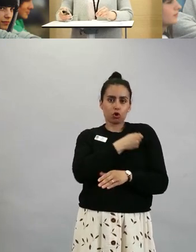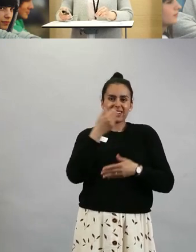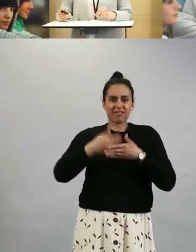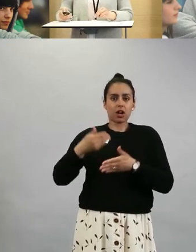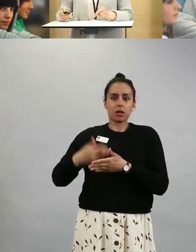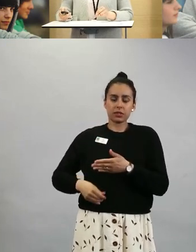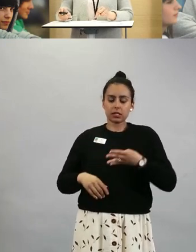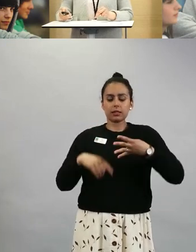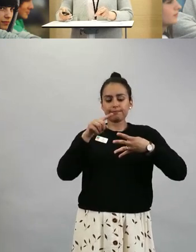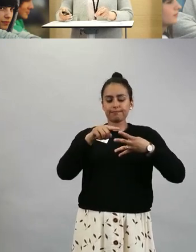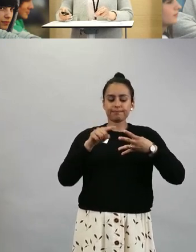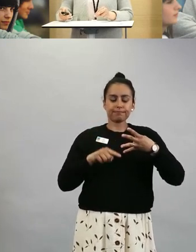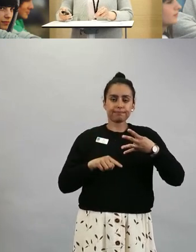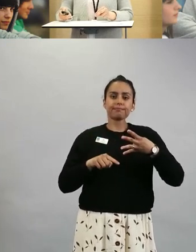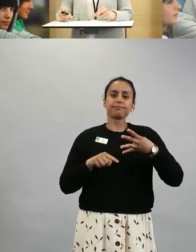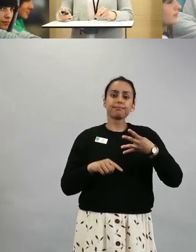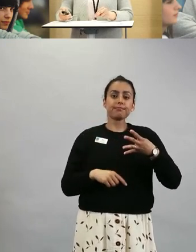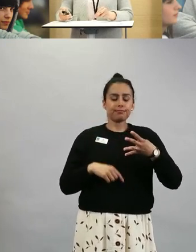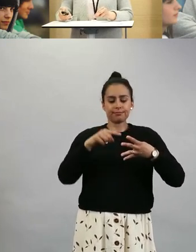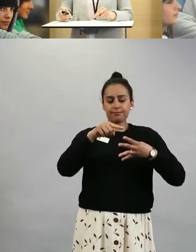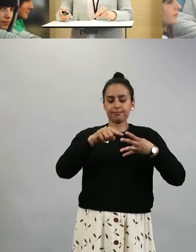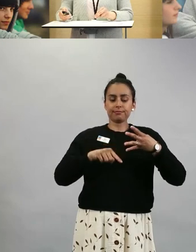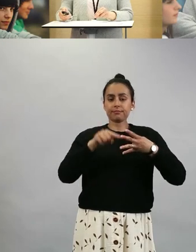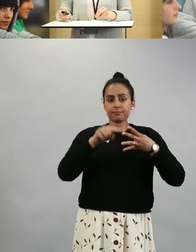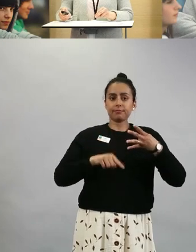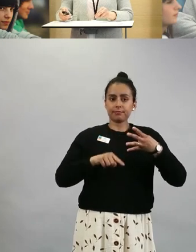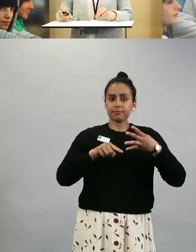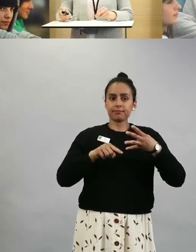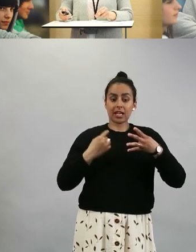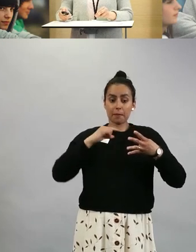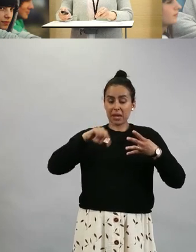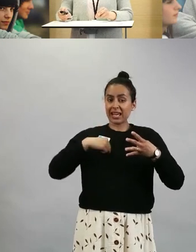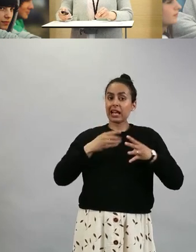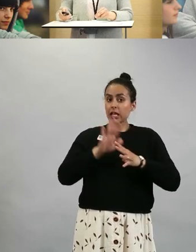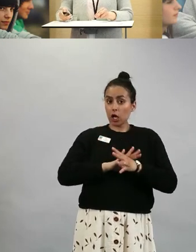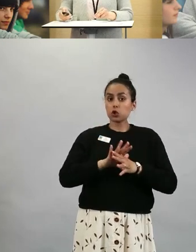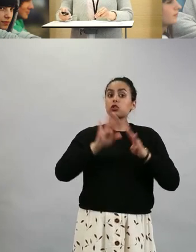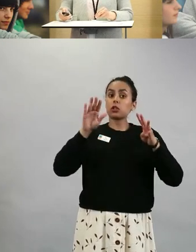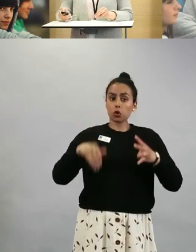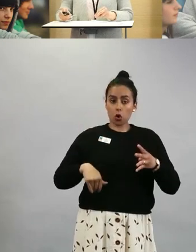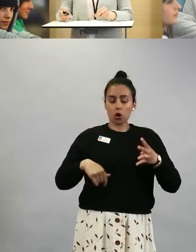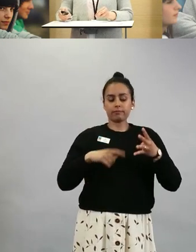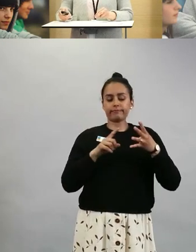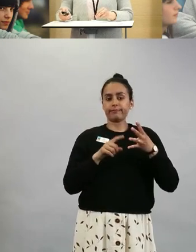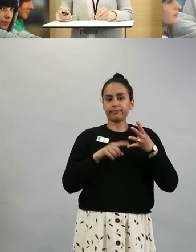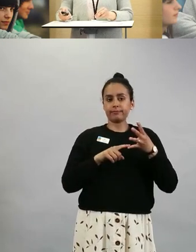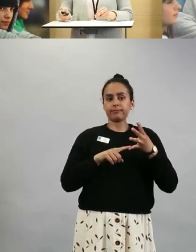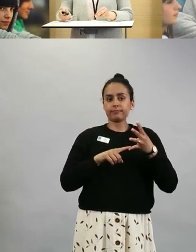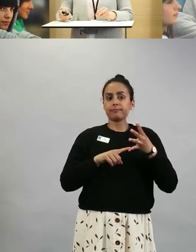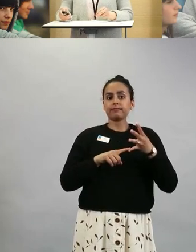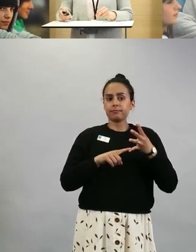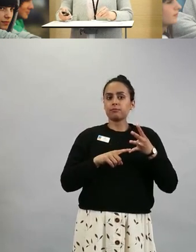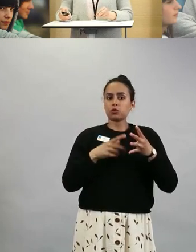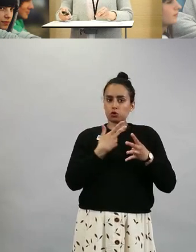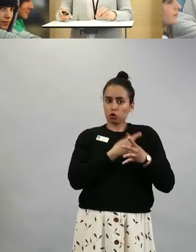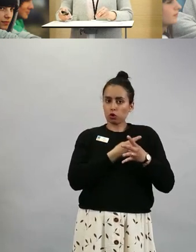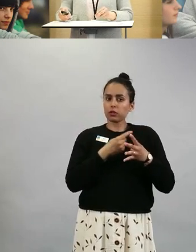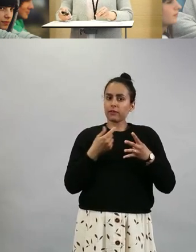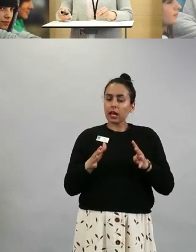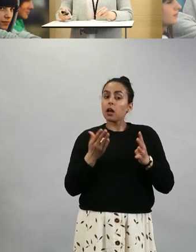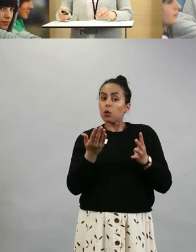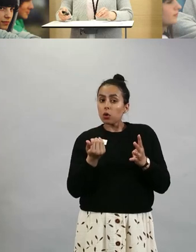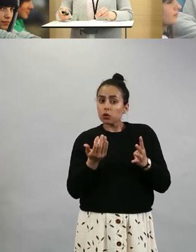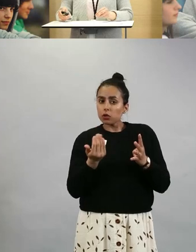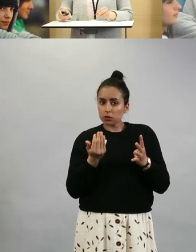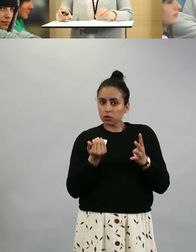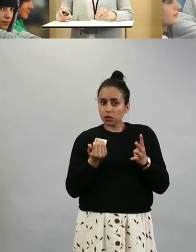on myyntilupa. Näistä nämä kolme ensimmäistä on meillä jo käytössä. Ja yksi rokote sitten vielä odottaa meidän